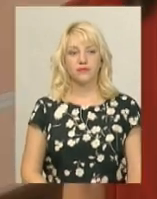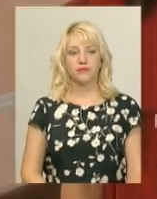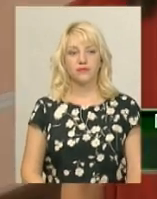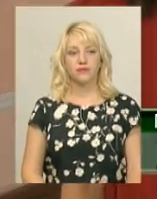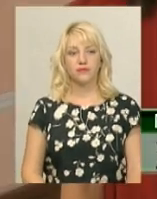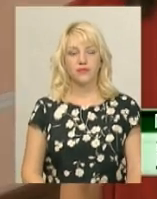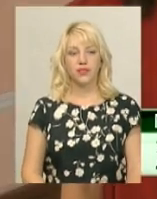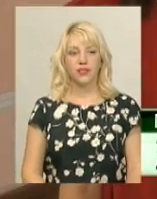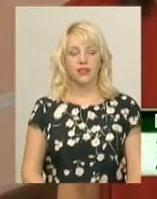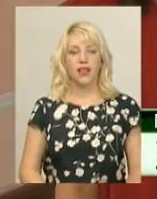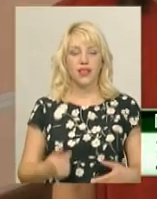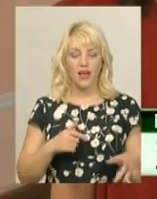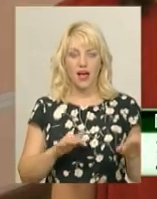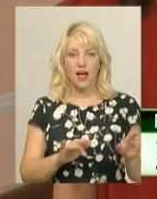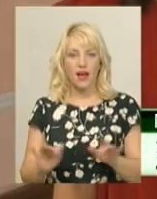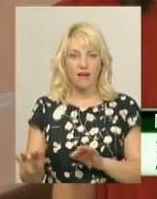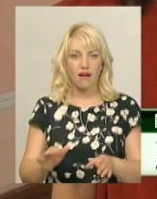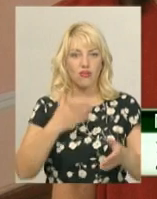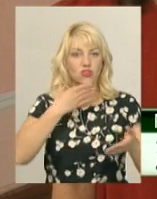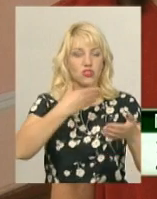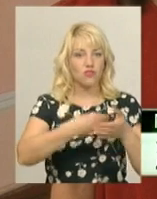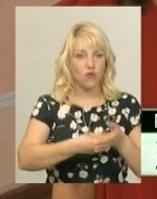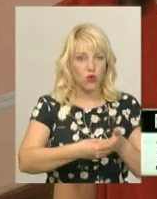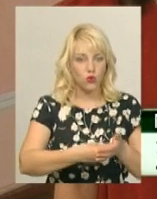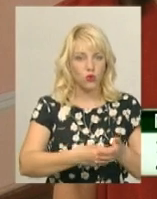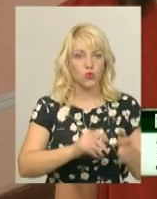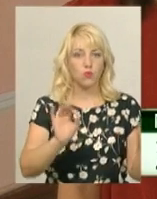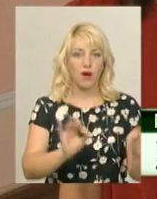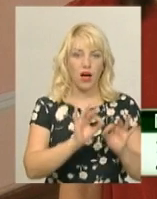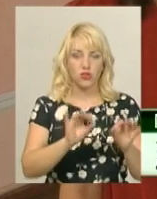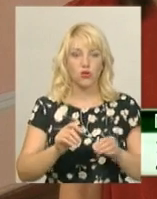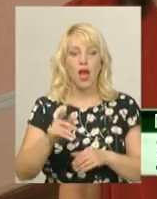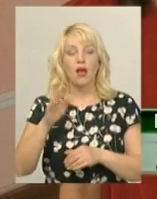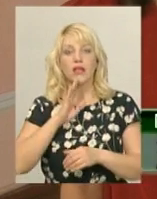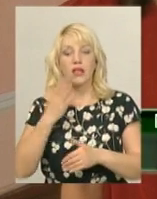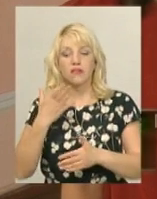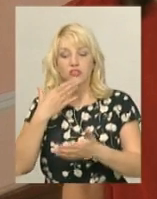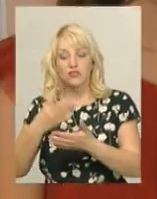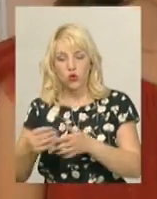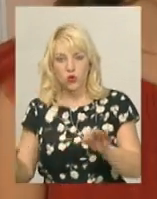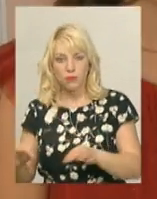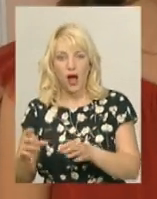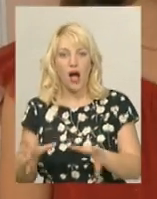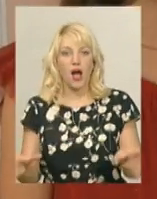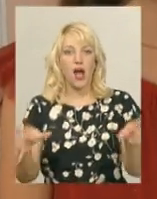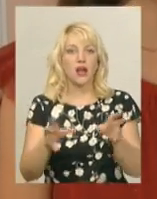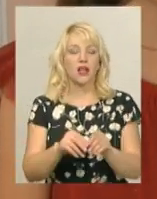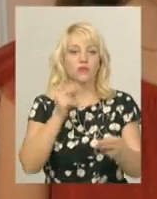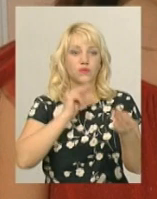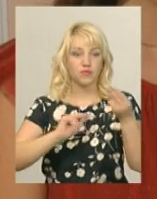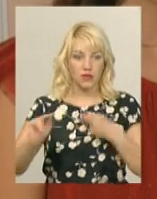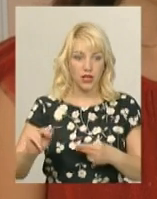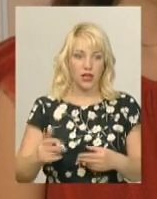Я граю свою партію, Дана грає свою, але все розвичай дуже гарно і разом. Доскладно, ми дуже довго